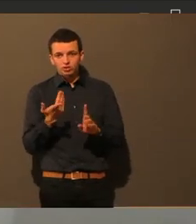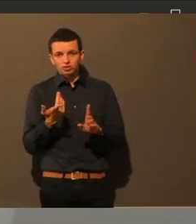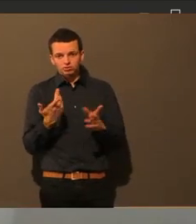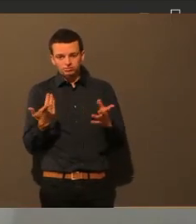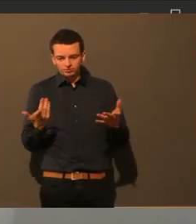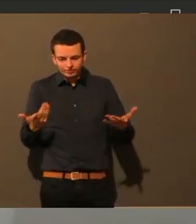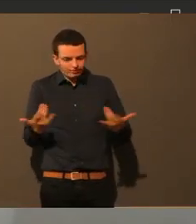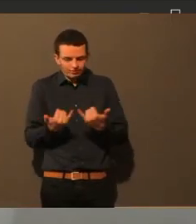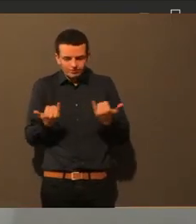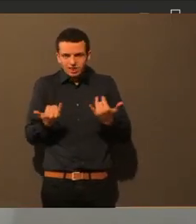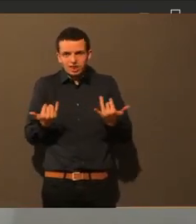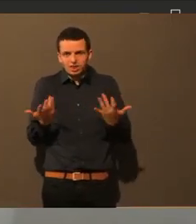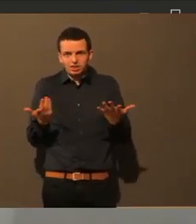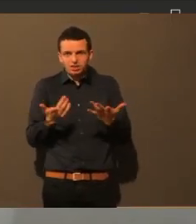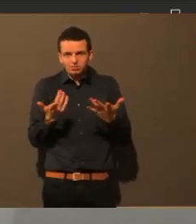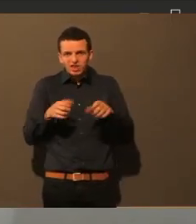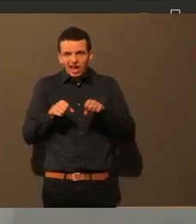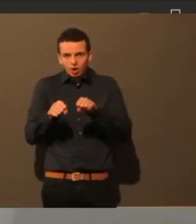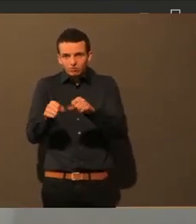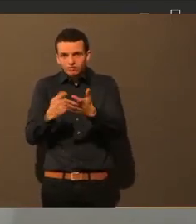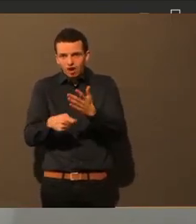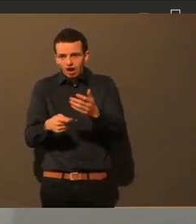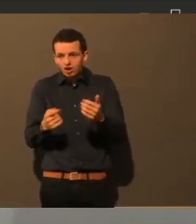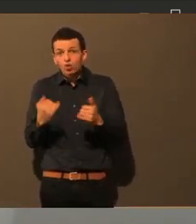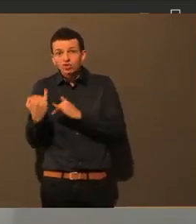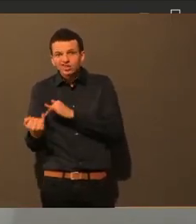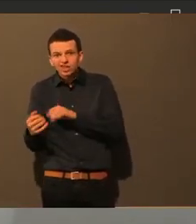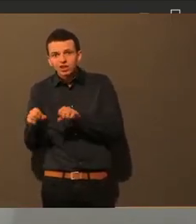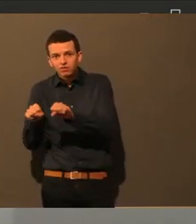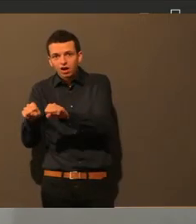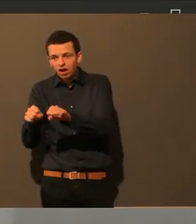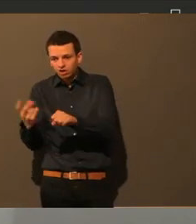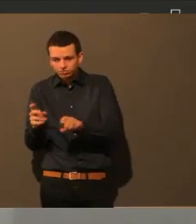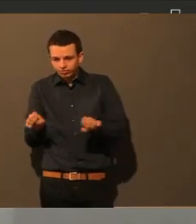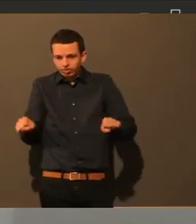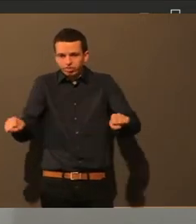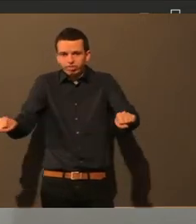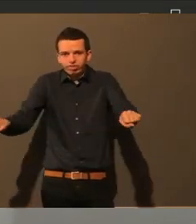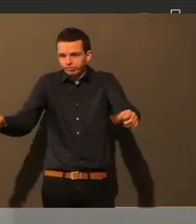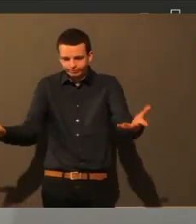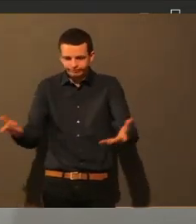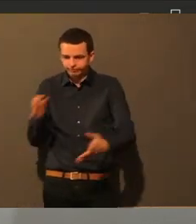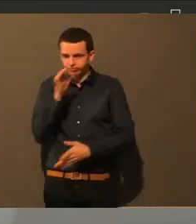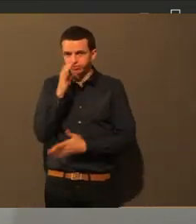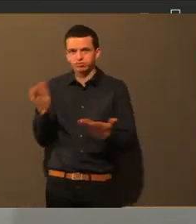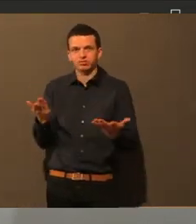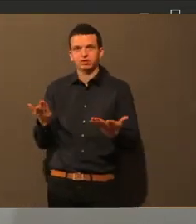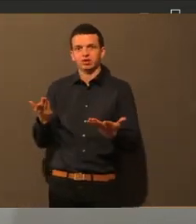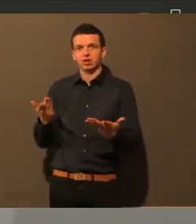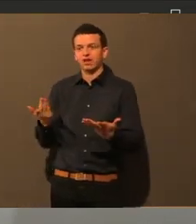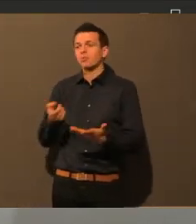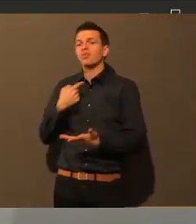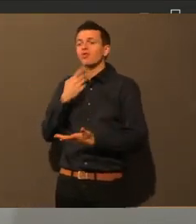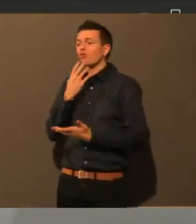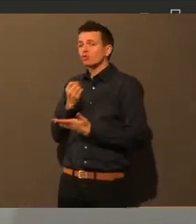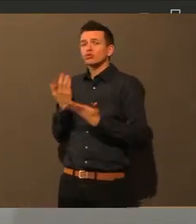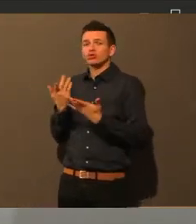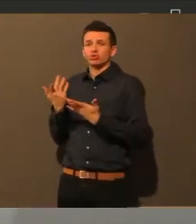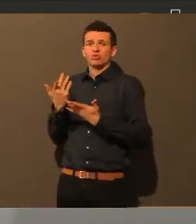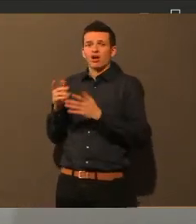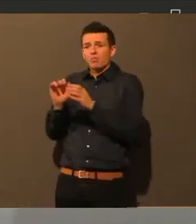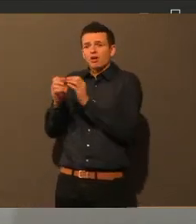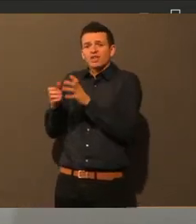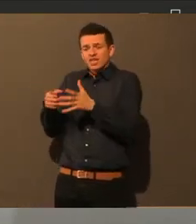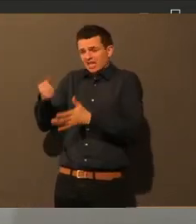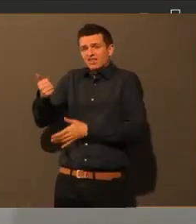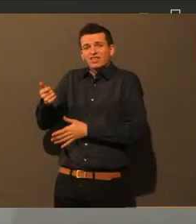kaufen. Was sage ich einer selbst, also einer alleinerziehenden Mutter, die jetzt keinen Mann hat, der dann